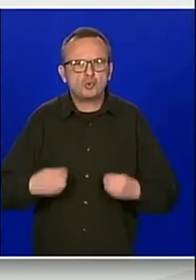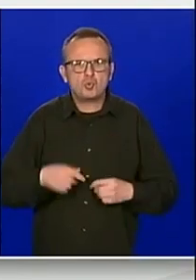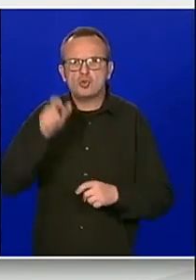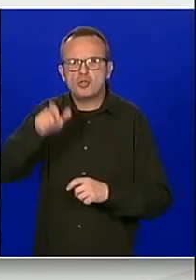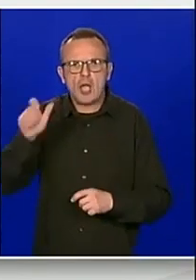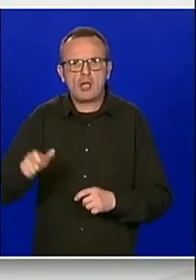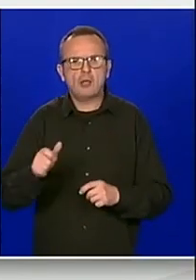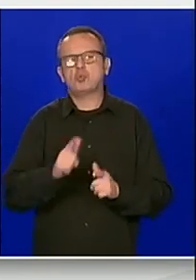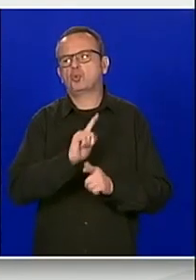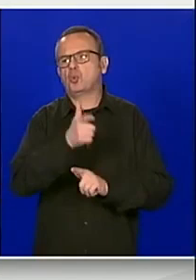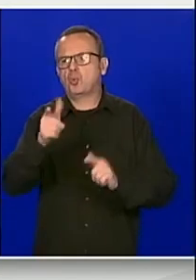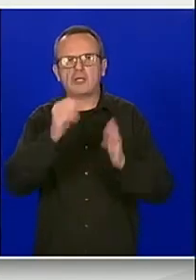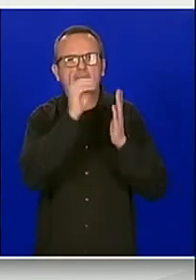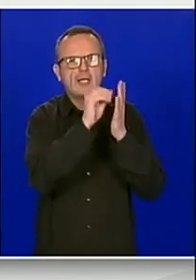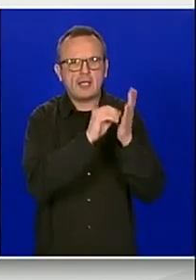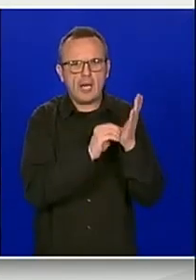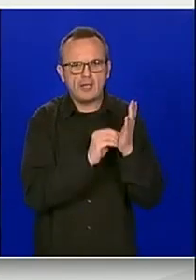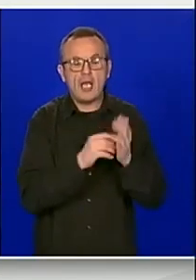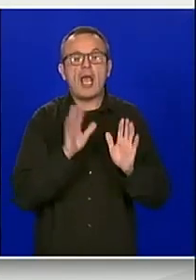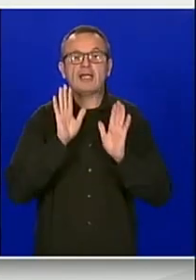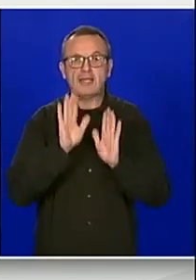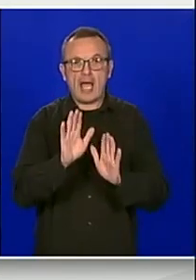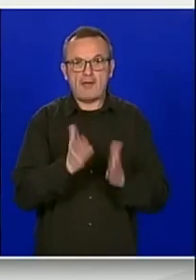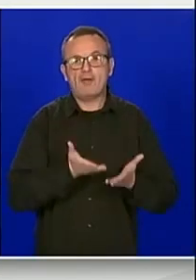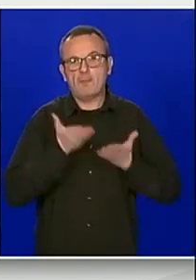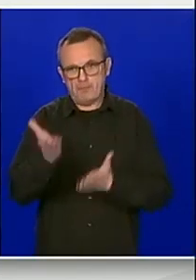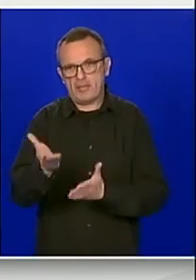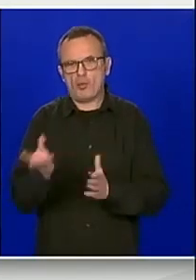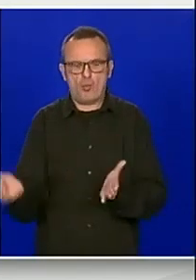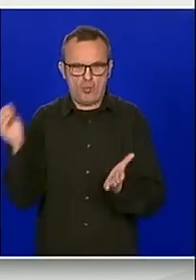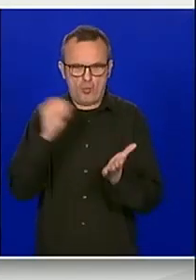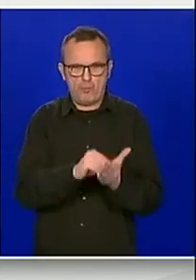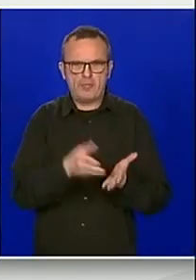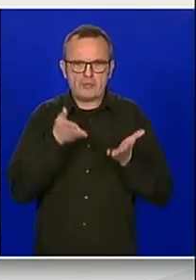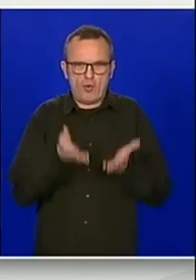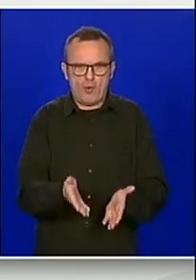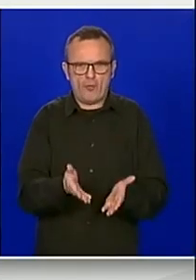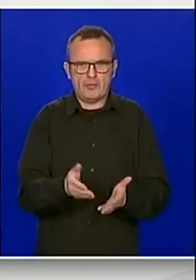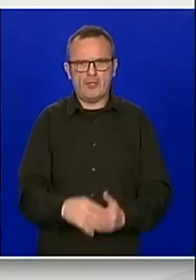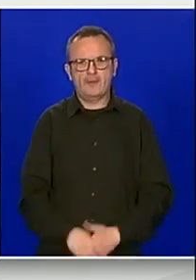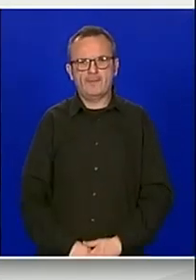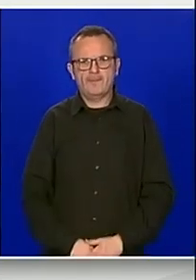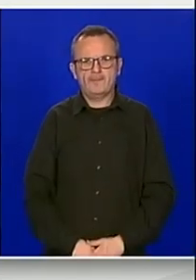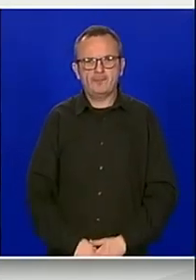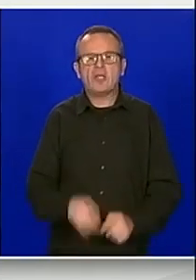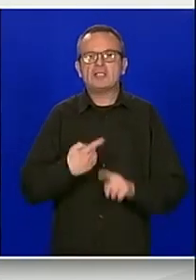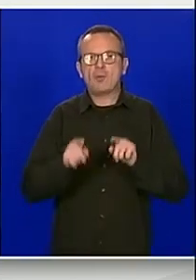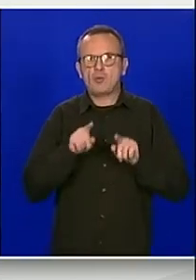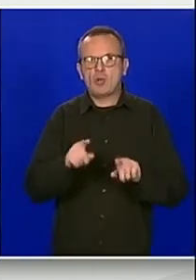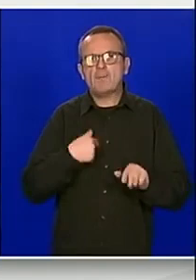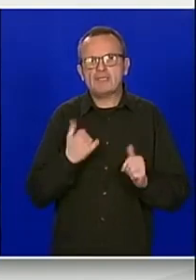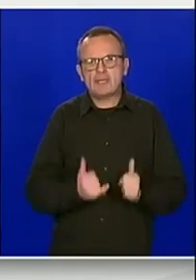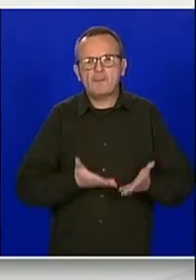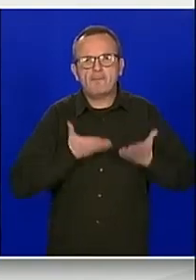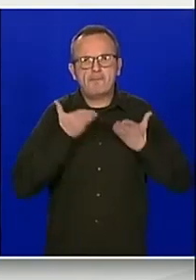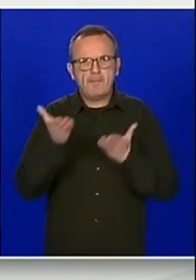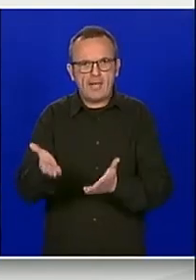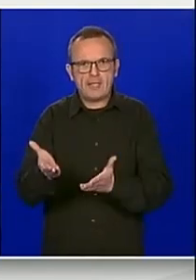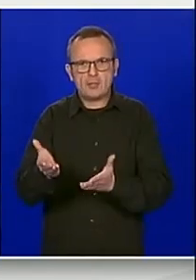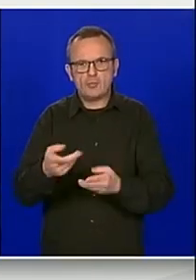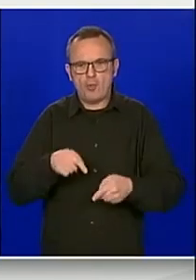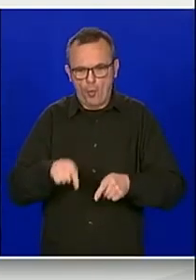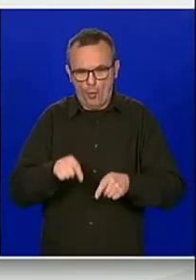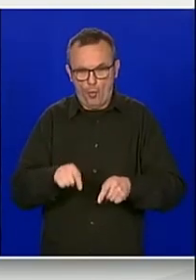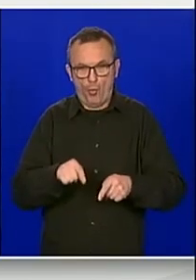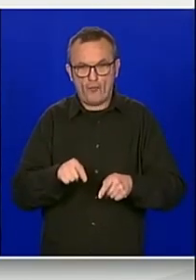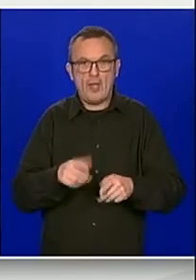ostalim kriterijima, predlog je ovakav kakav je naveden. Dakle, predlažemo da se uputi,